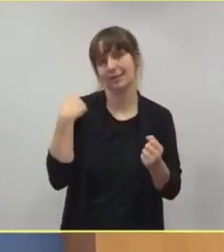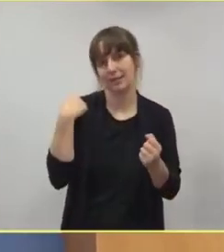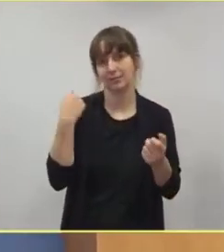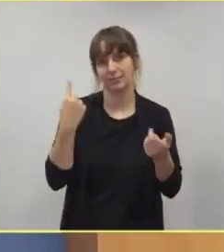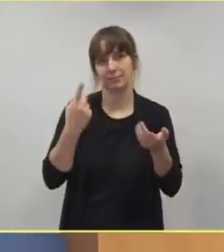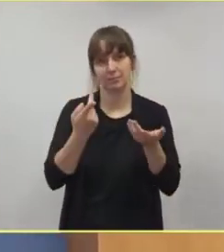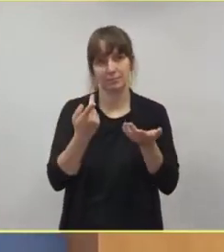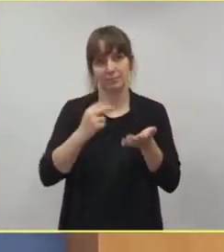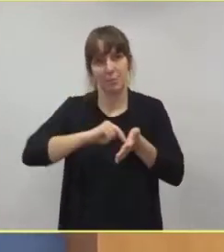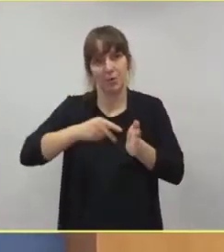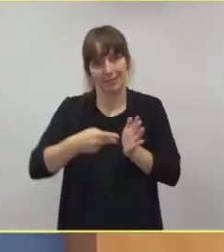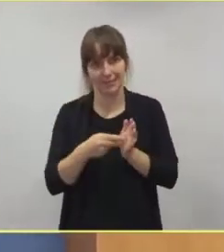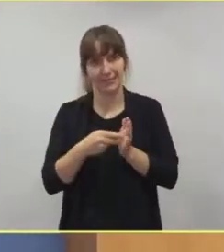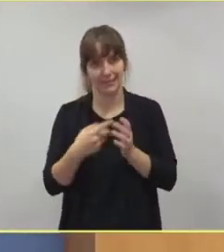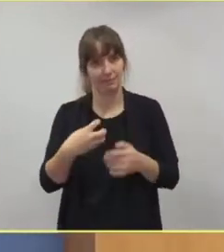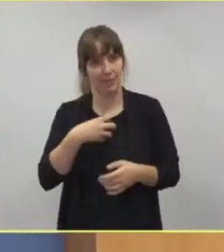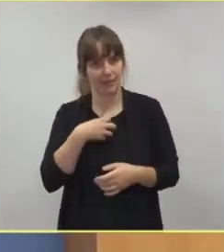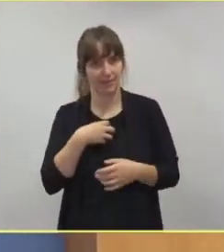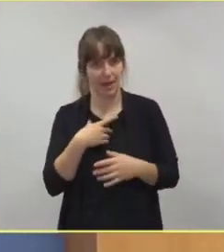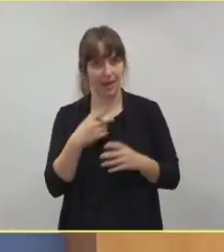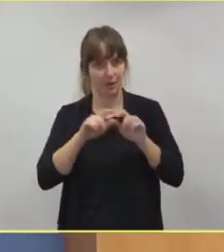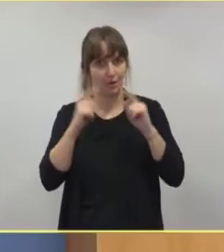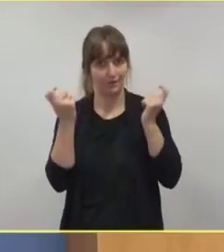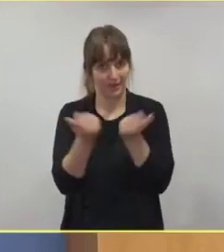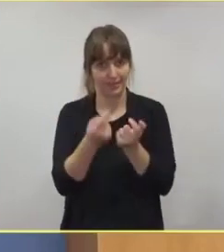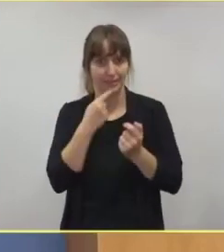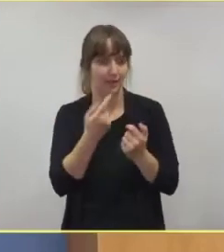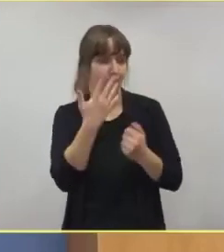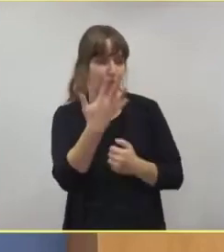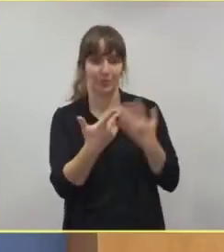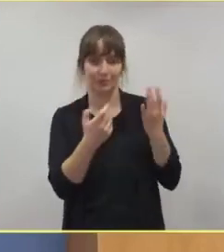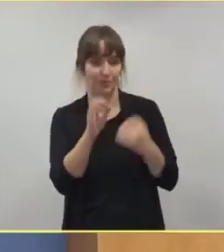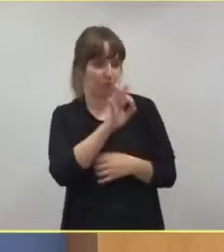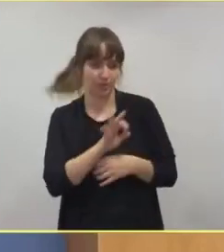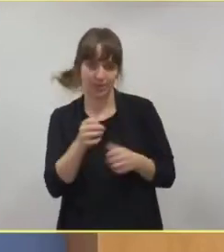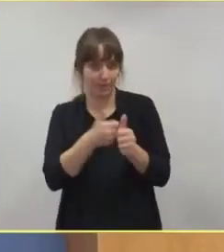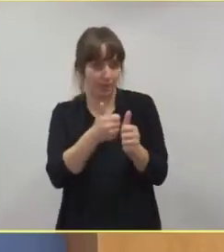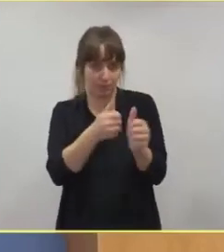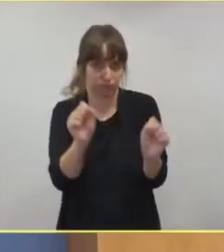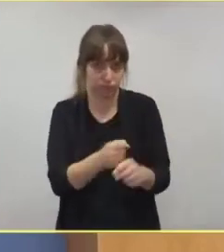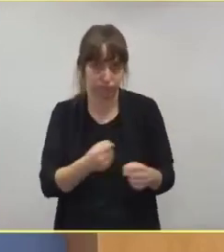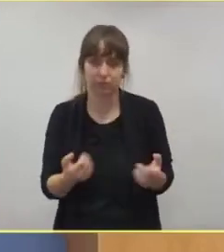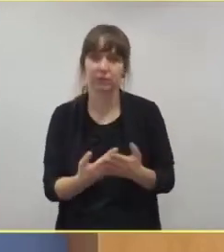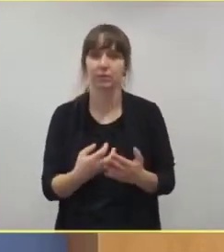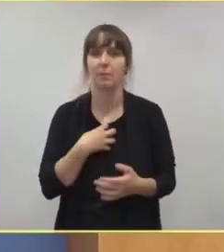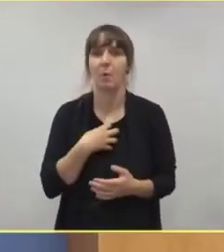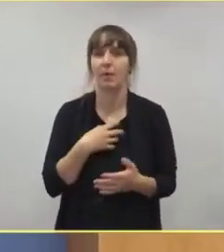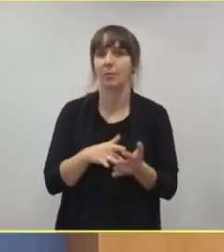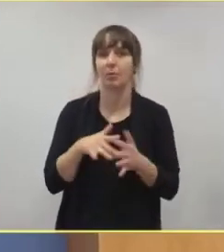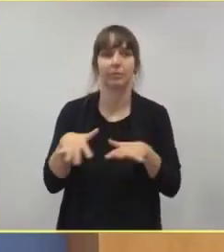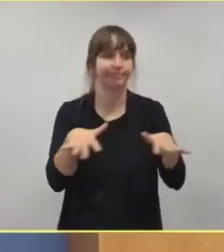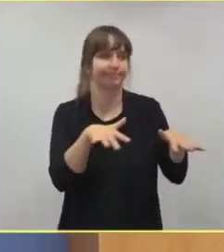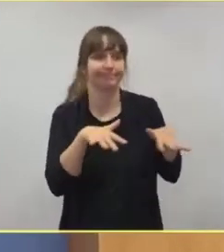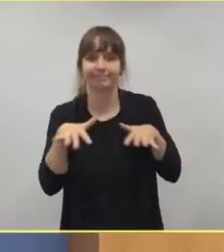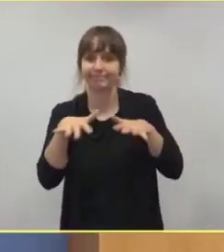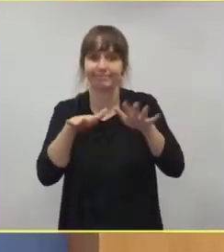der Bundeskanzlerin hat man ein Problem, weil man eben dunklen Stoch hat.